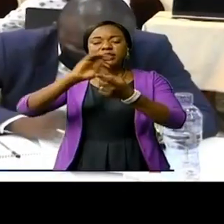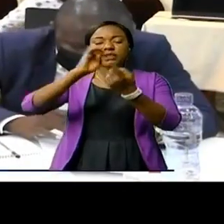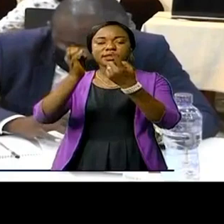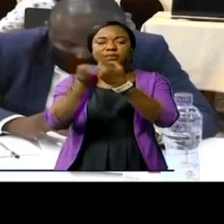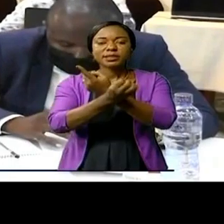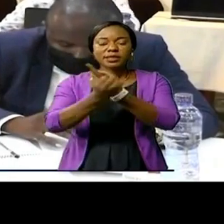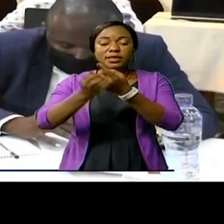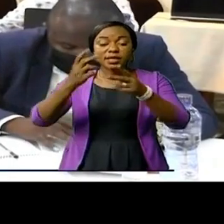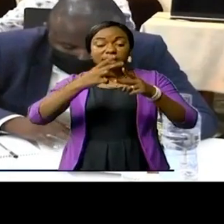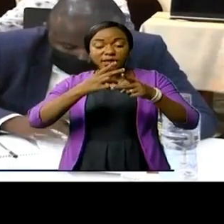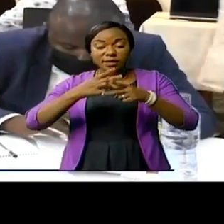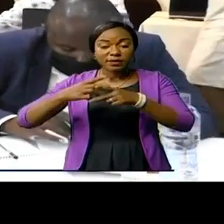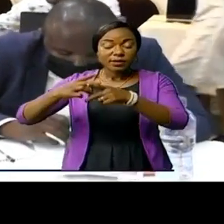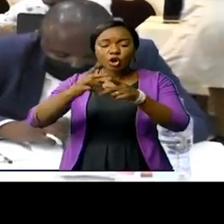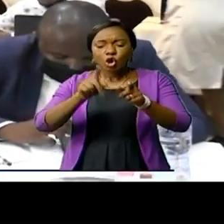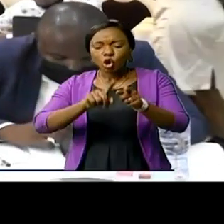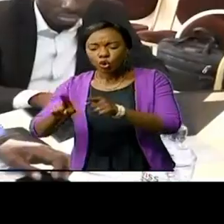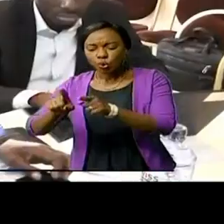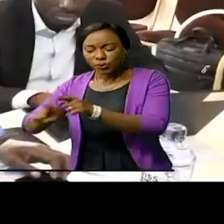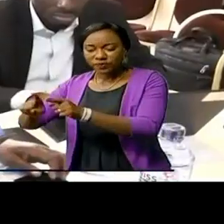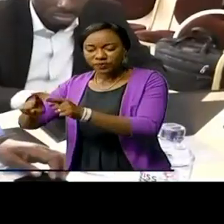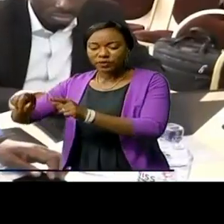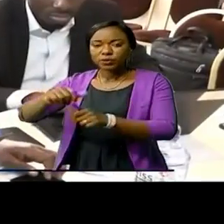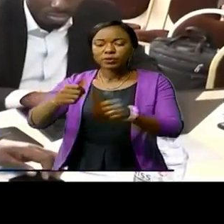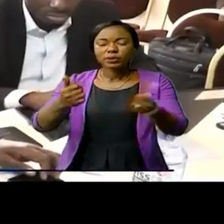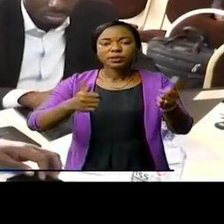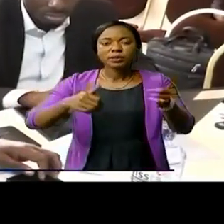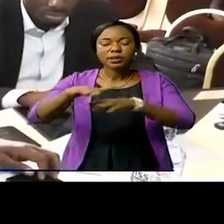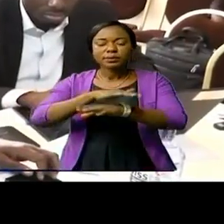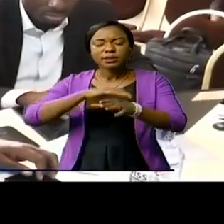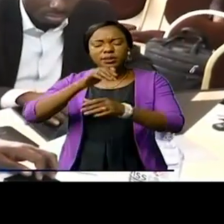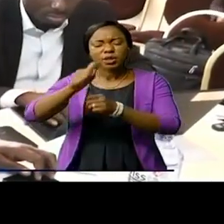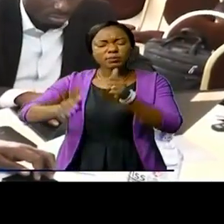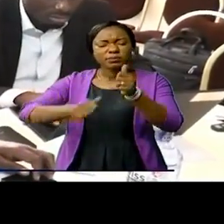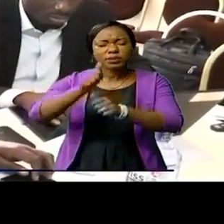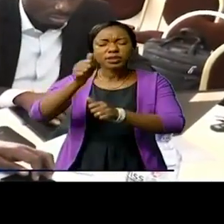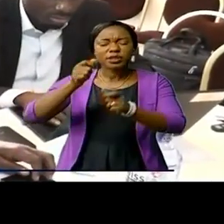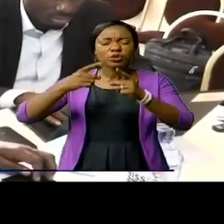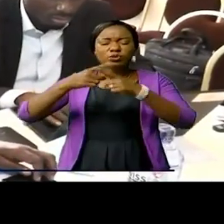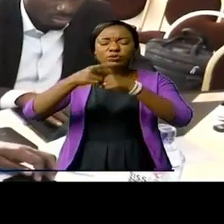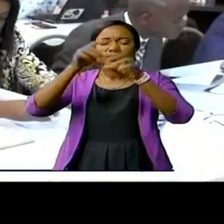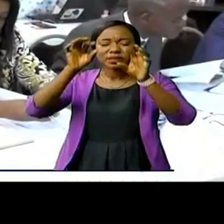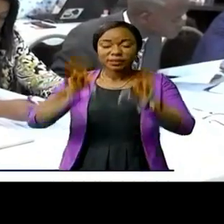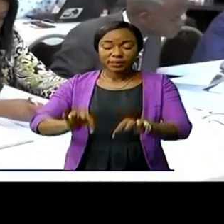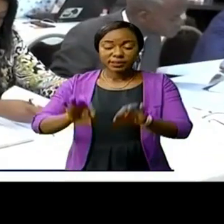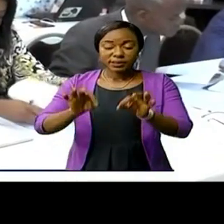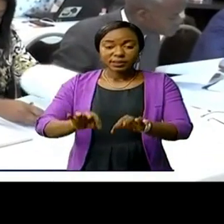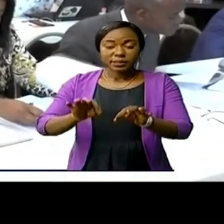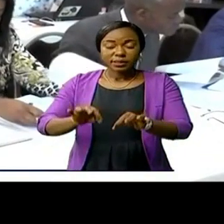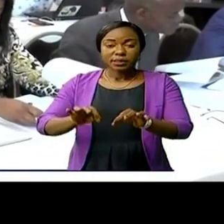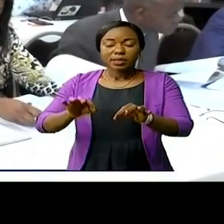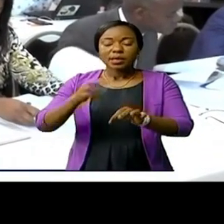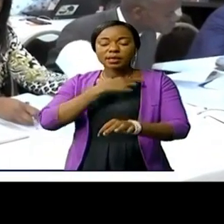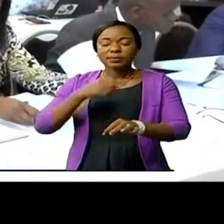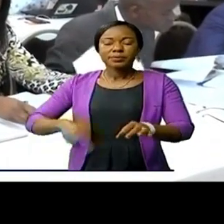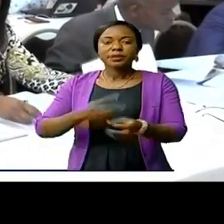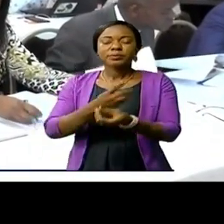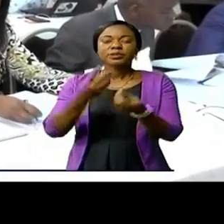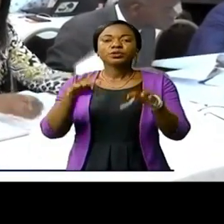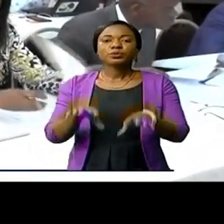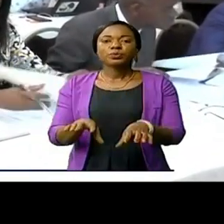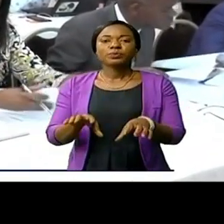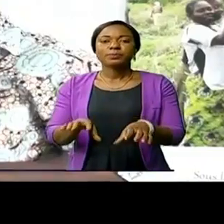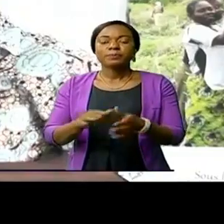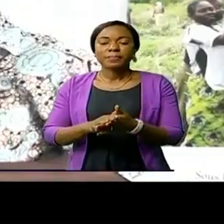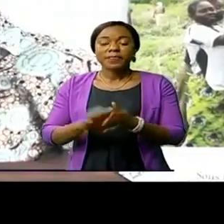environnementaux et autres facteurs à la base de plusieurs conflits fonciers et contentieux en République démocratique du Congo.